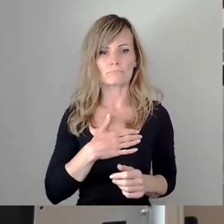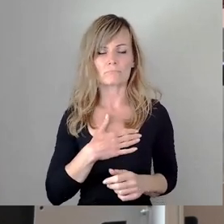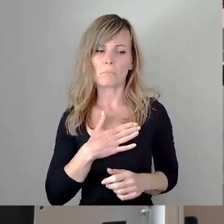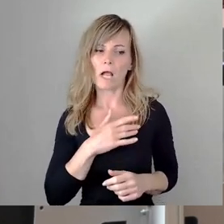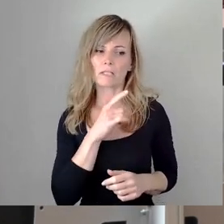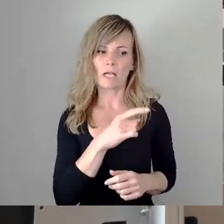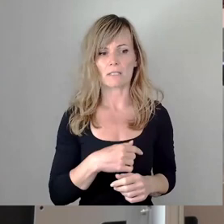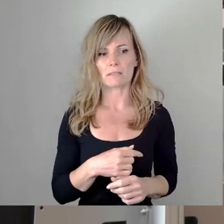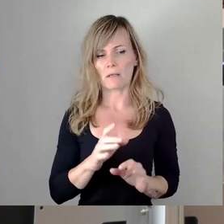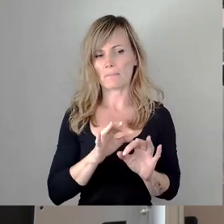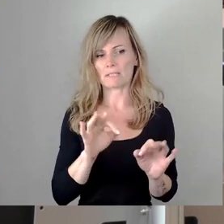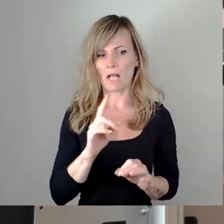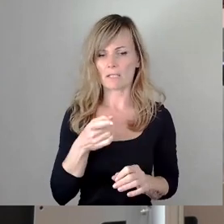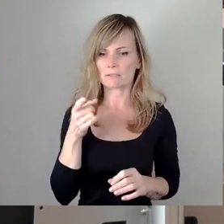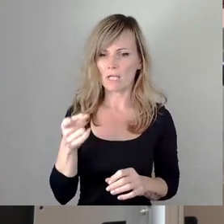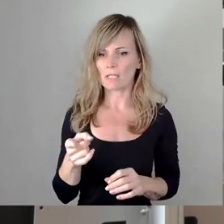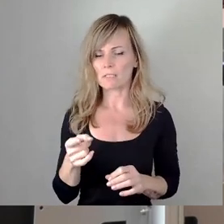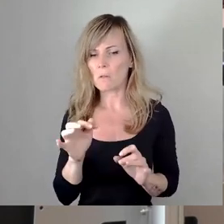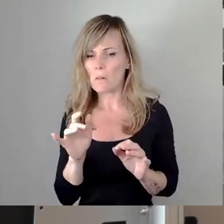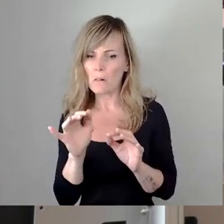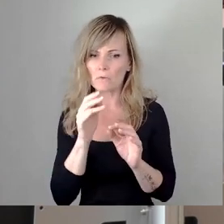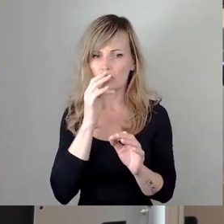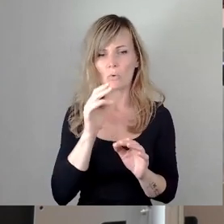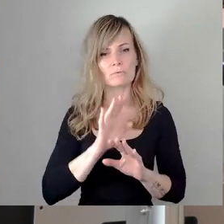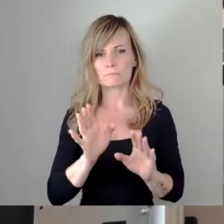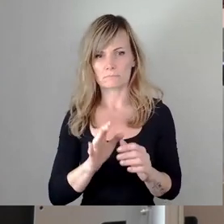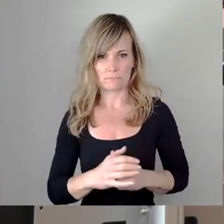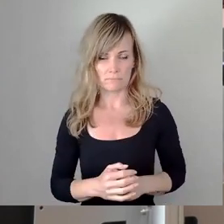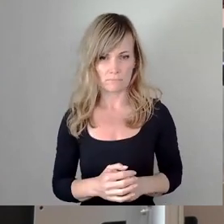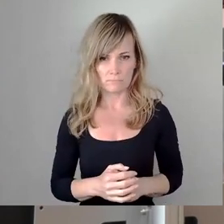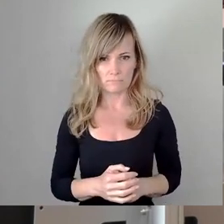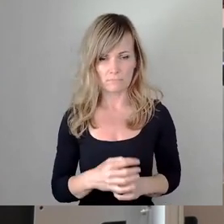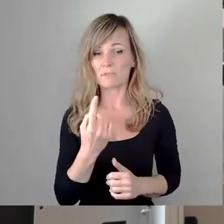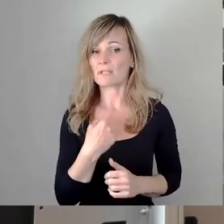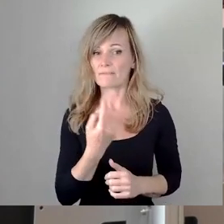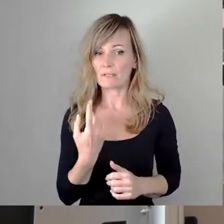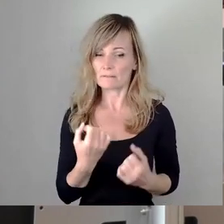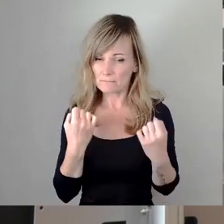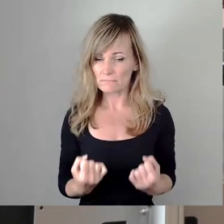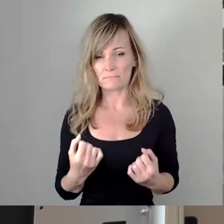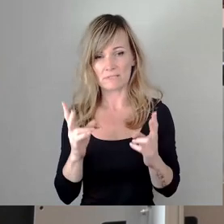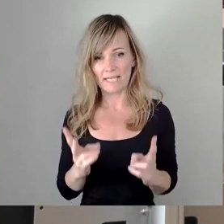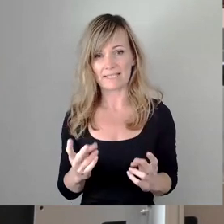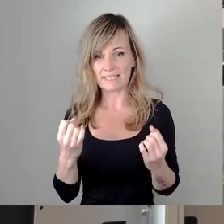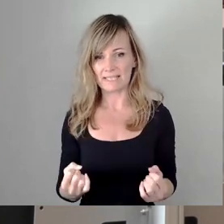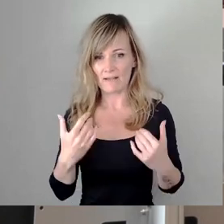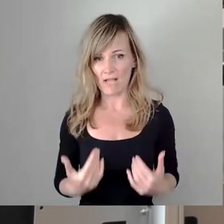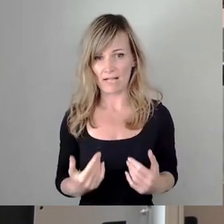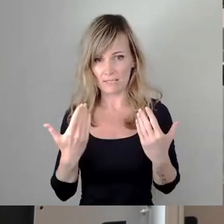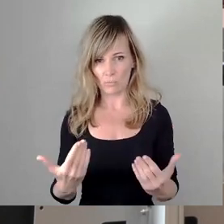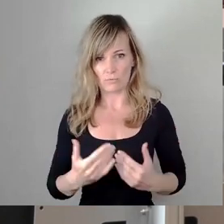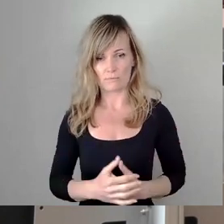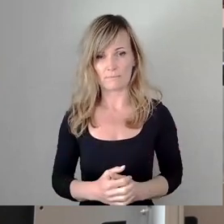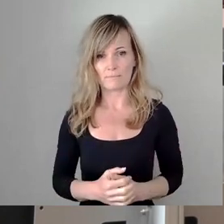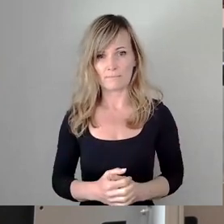irgendetwas, sondern darum, dass wir uns rechtlich sicher verhalten. Und wenn das